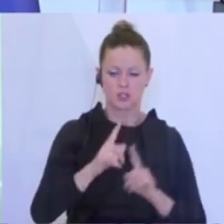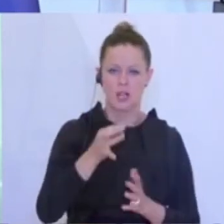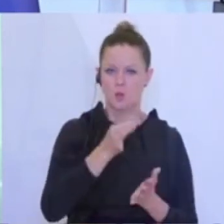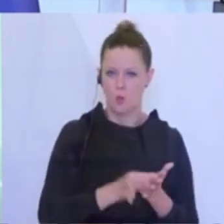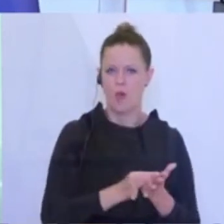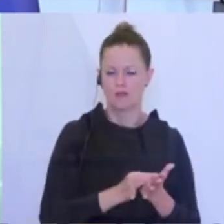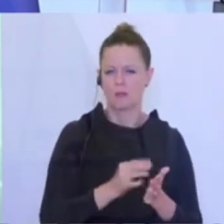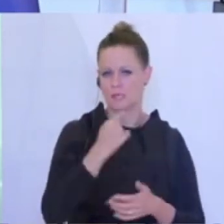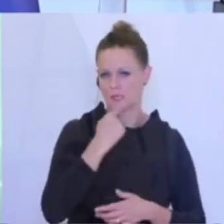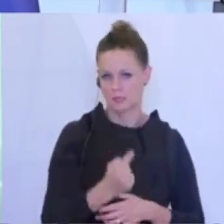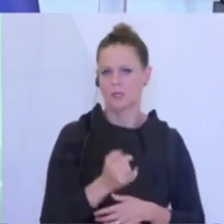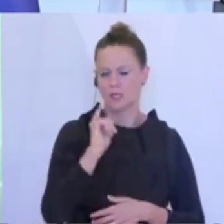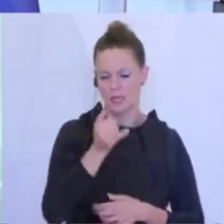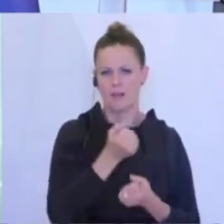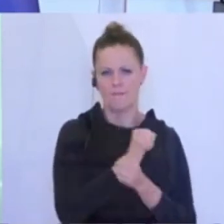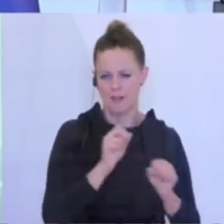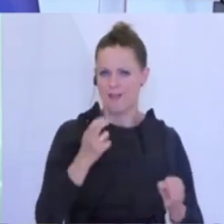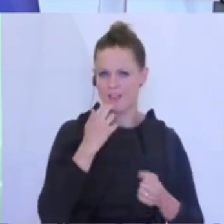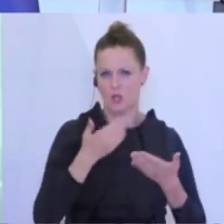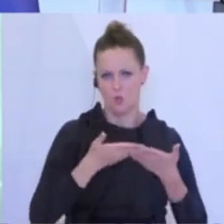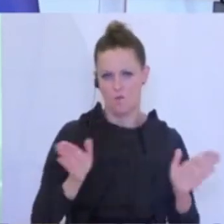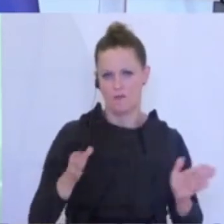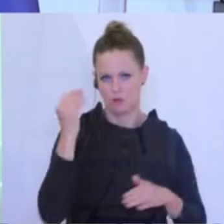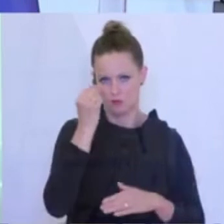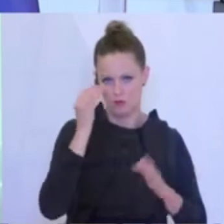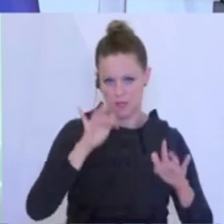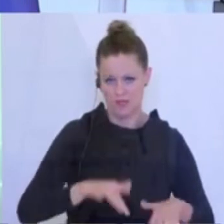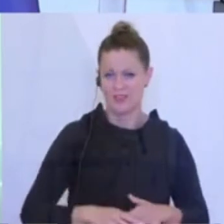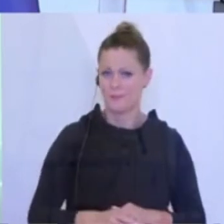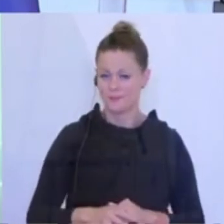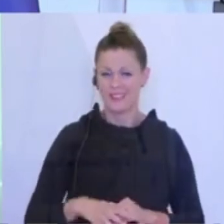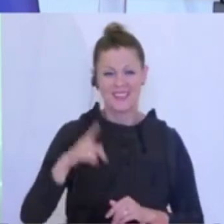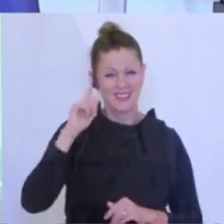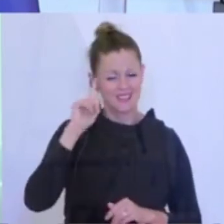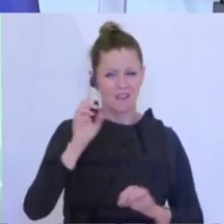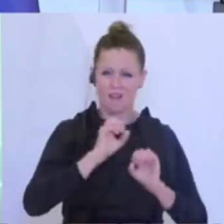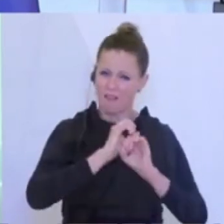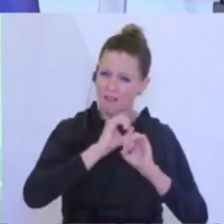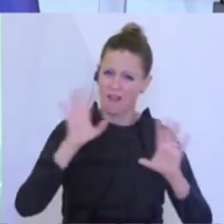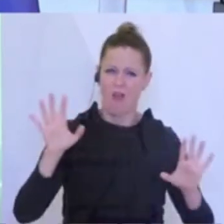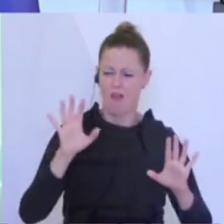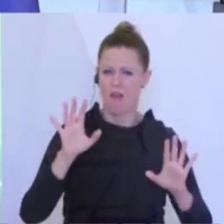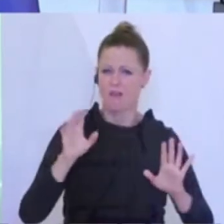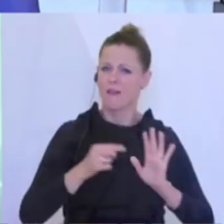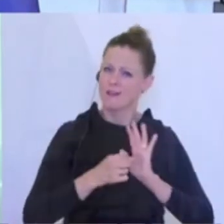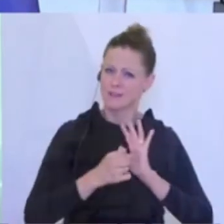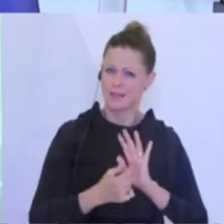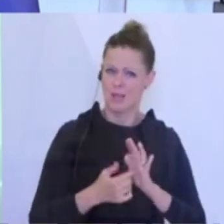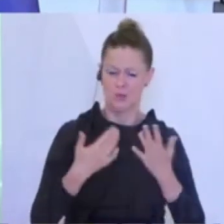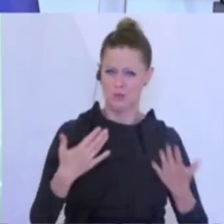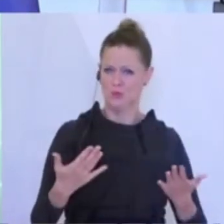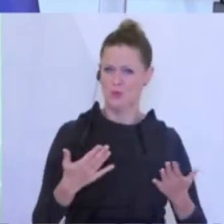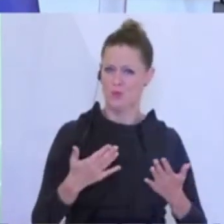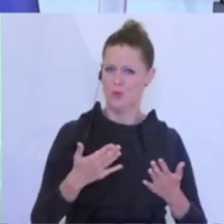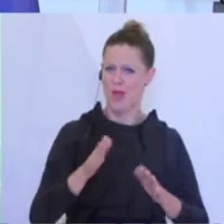bekannt, diese Schulen freiwillig aufzusperren. Ich denke, das ist ein ganz klares Votum und dieses Votum freut mich